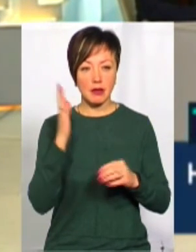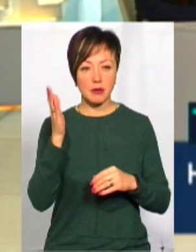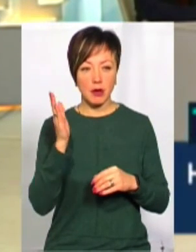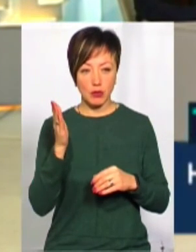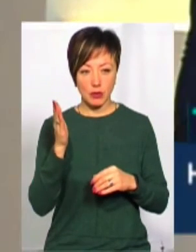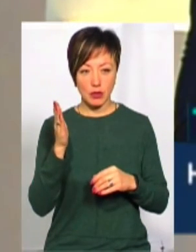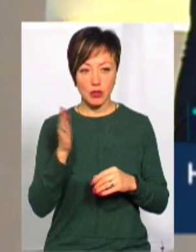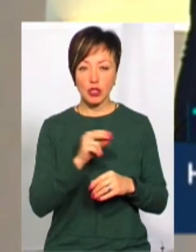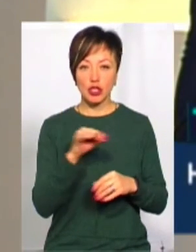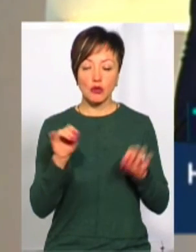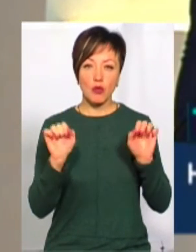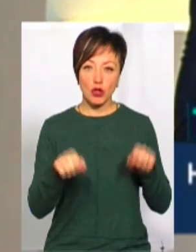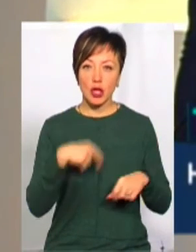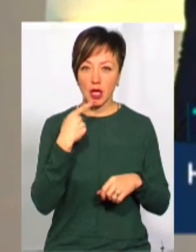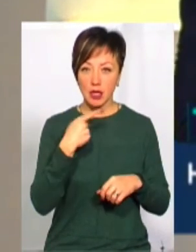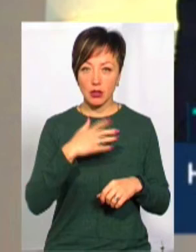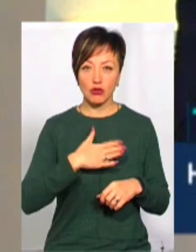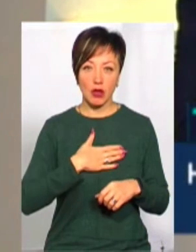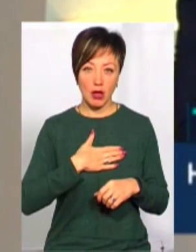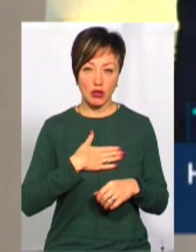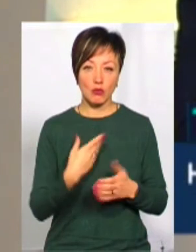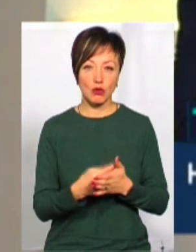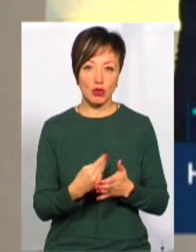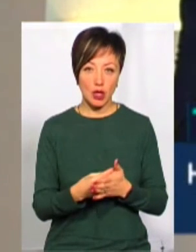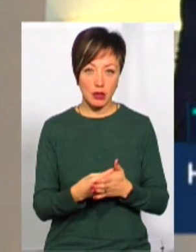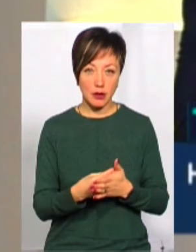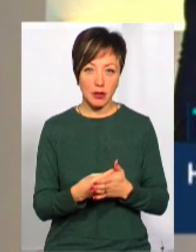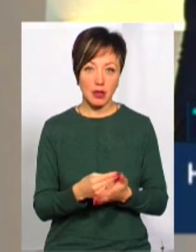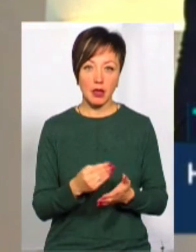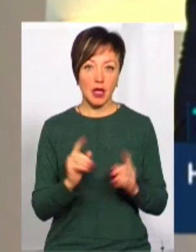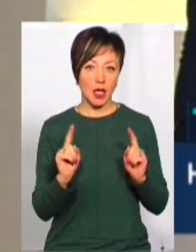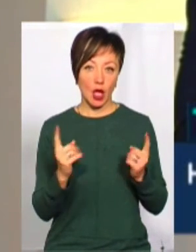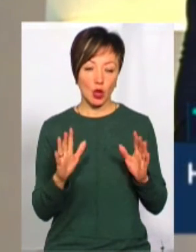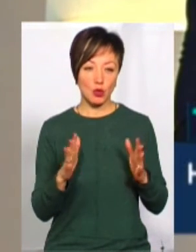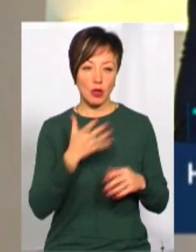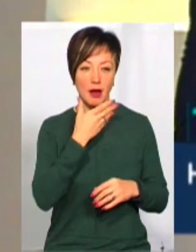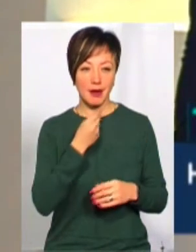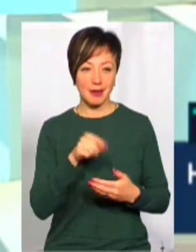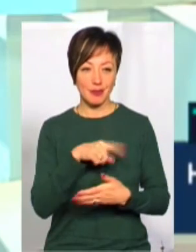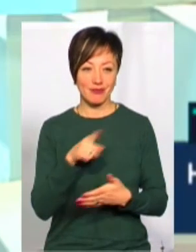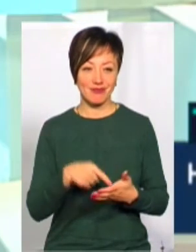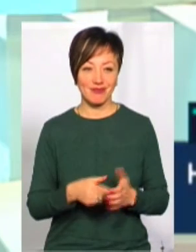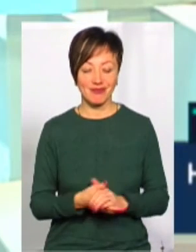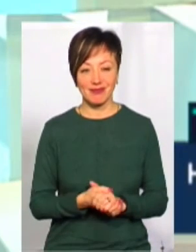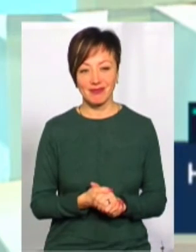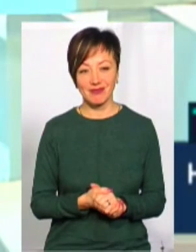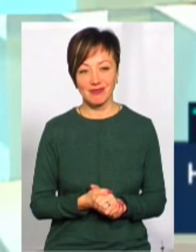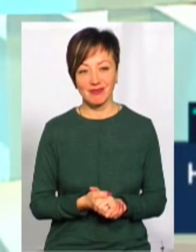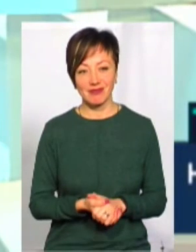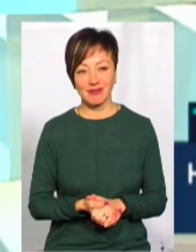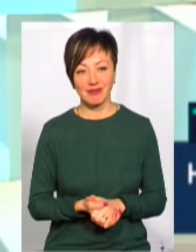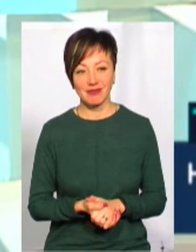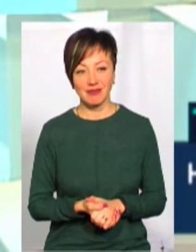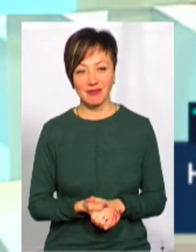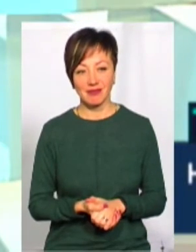майбутнє, чи можна казати, що наш бюджет є не дуже гарним, не дуже обнадійливим,